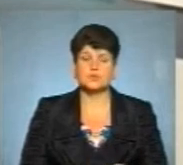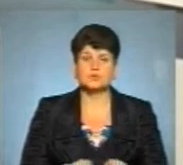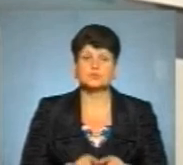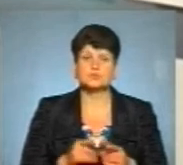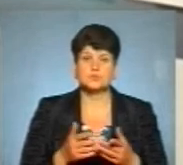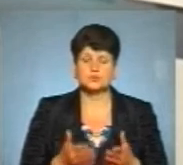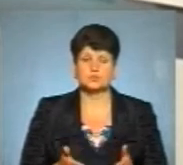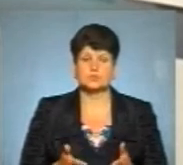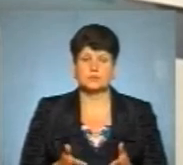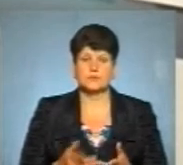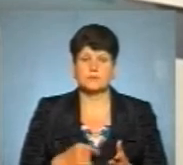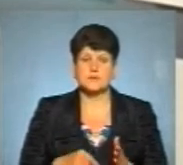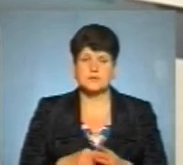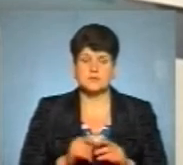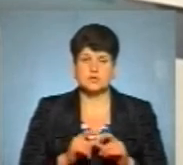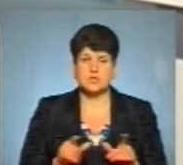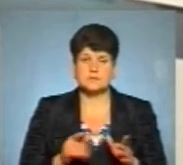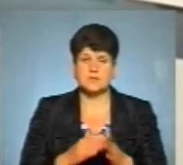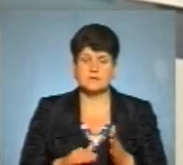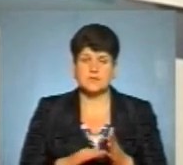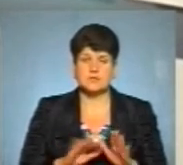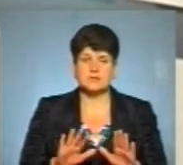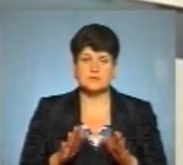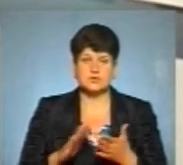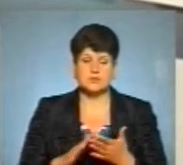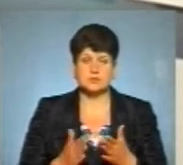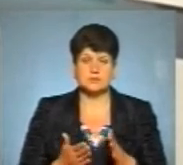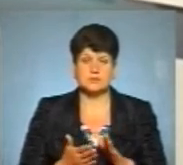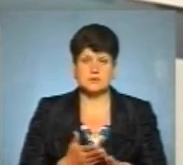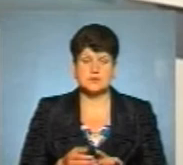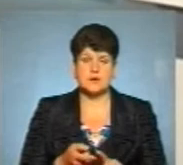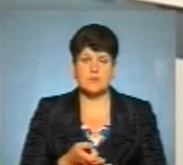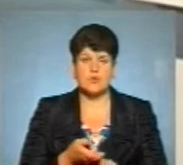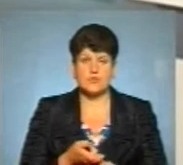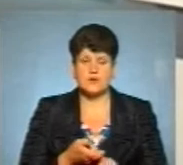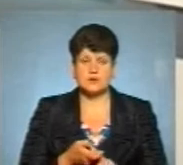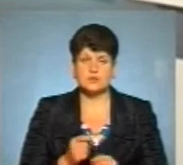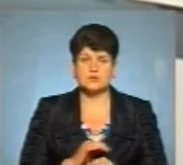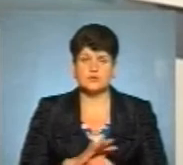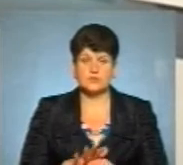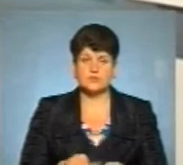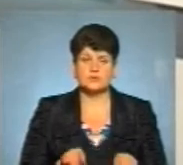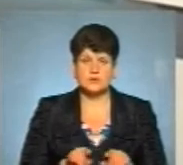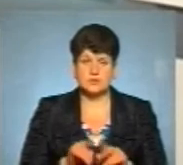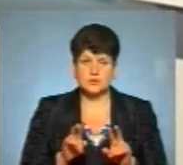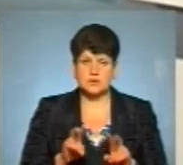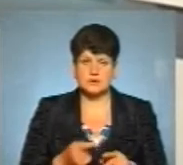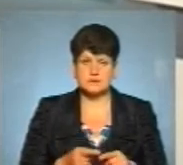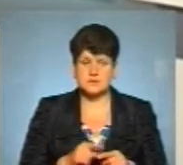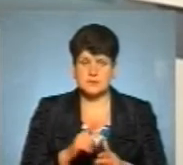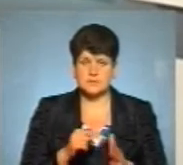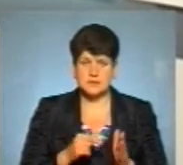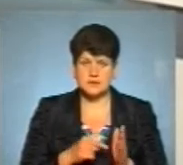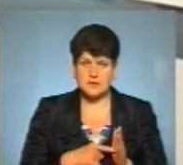і міський штаб з ліквідації надзвичайної ситуації, пов'язаної з ковідом, теж розглядав це питання.